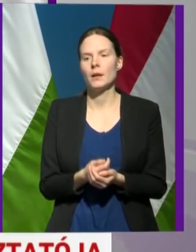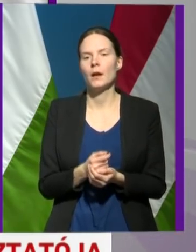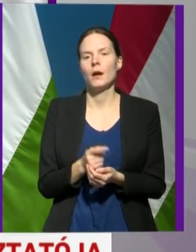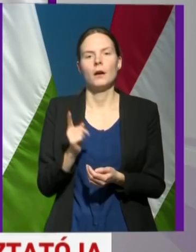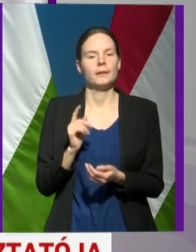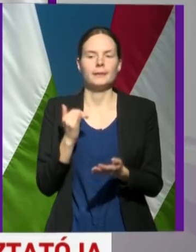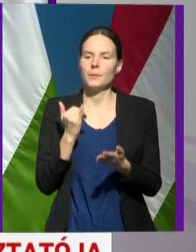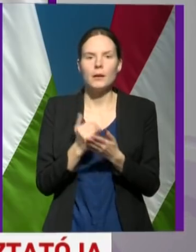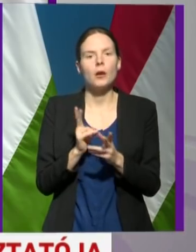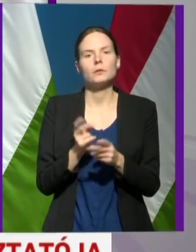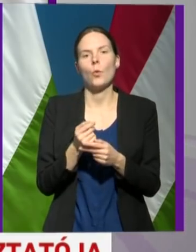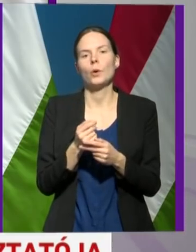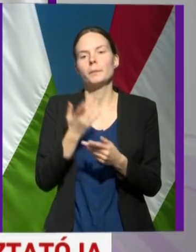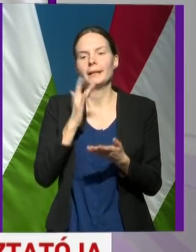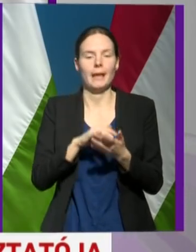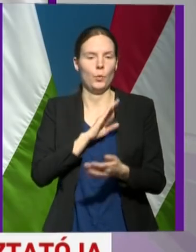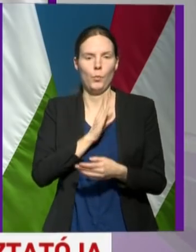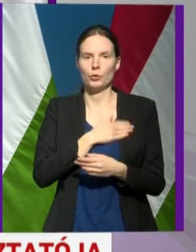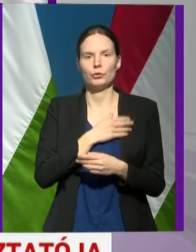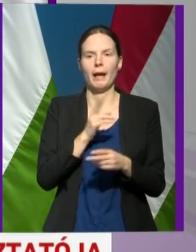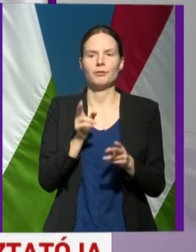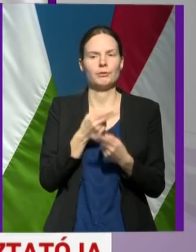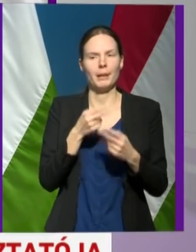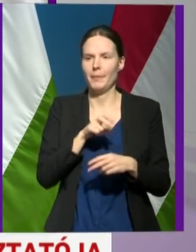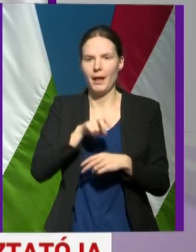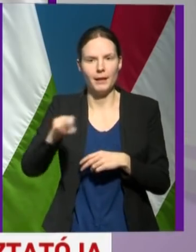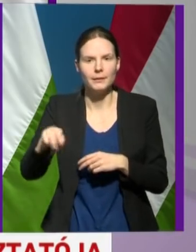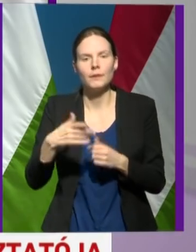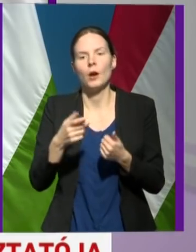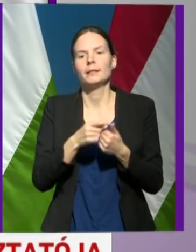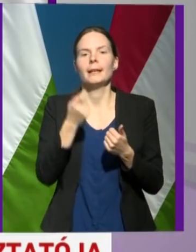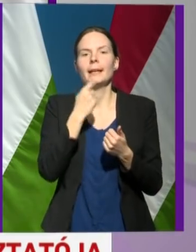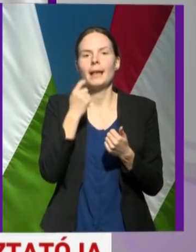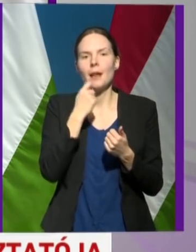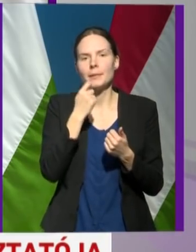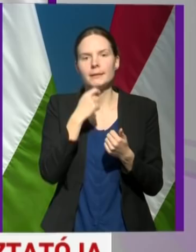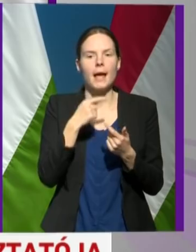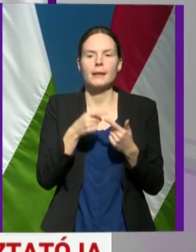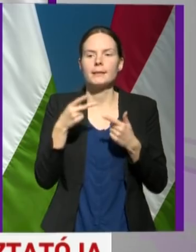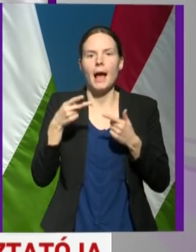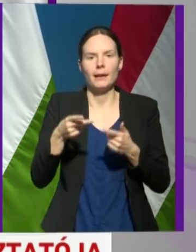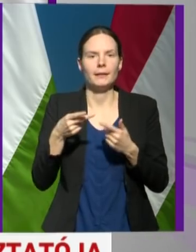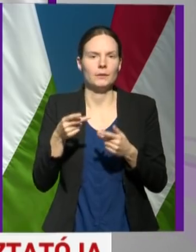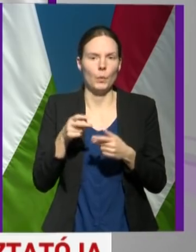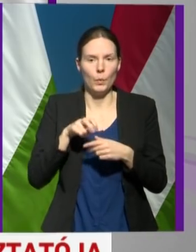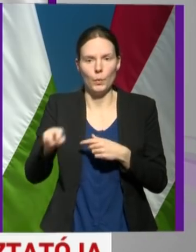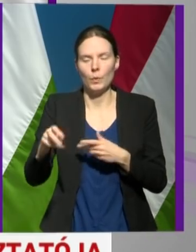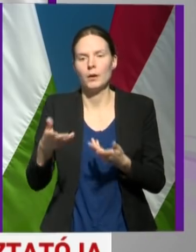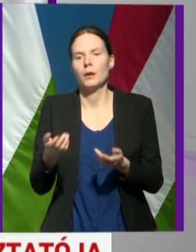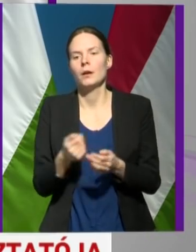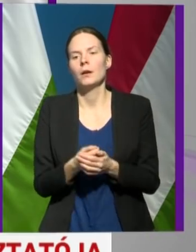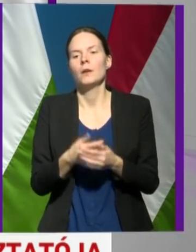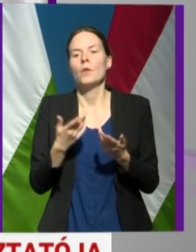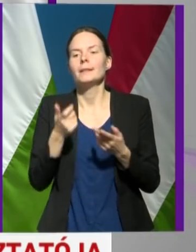hogy nem mehet be az intézménybe a postás, az élelmiszerszállító, és hogy nem mehet ki az intézményből az